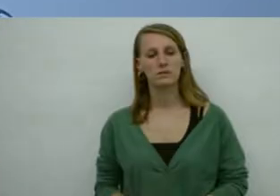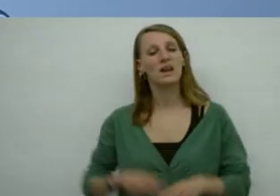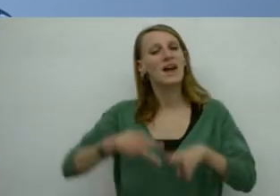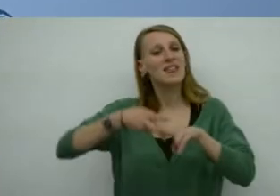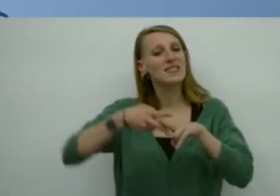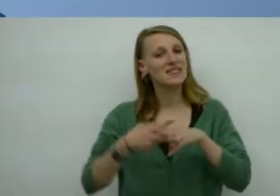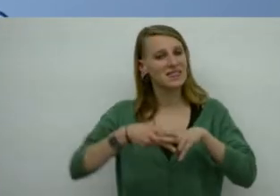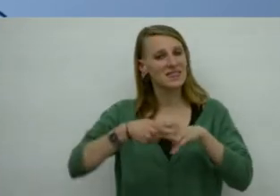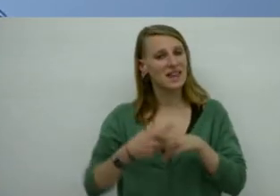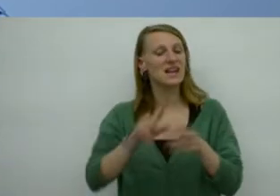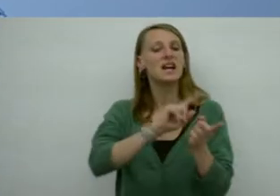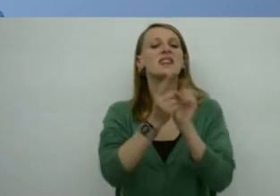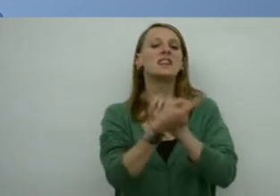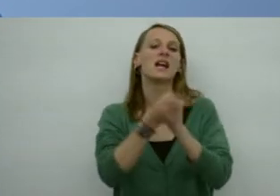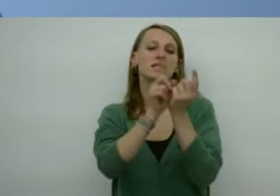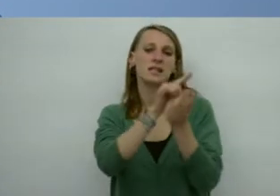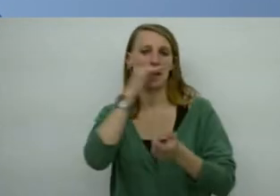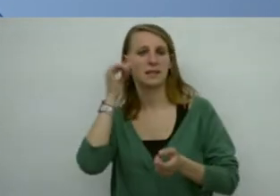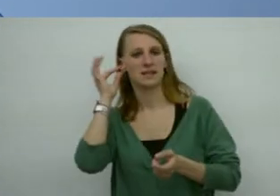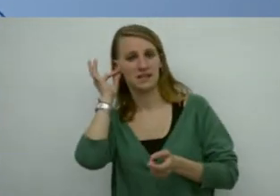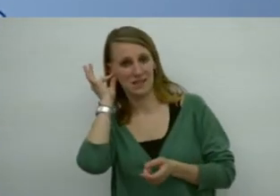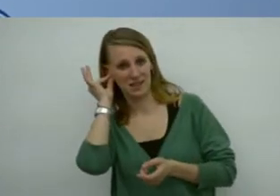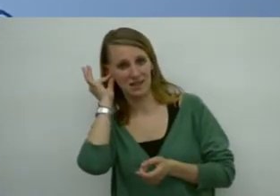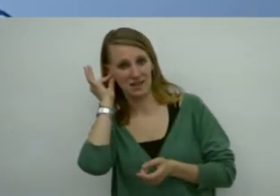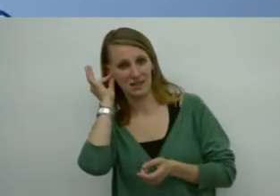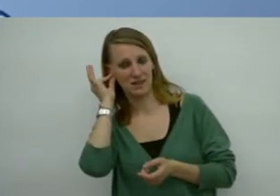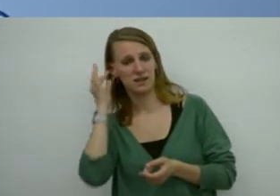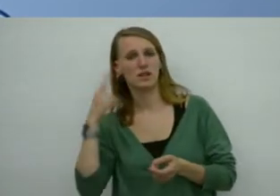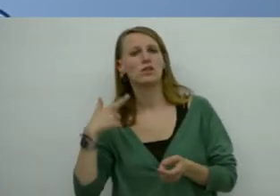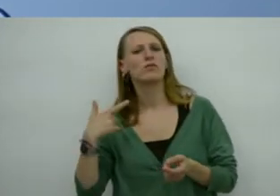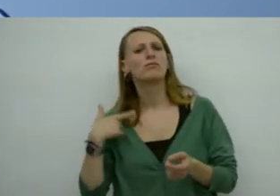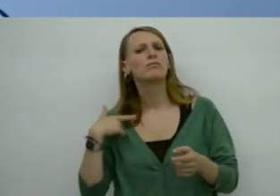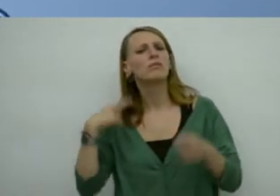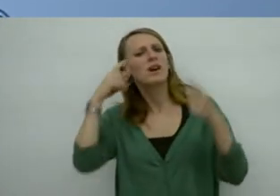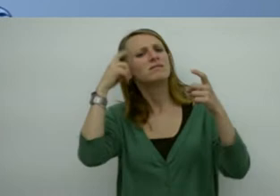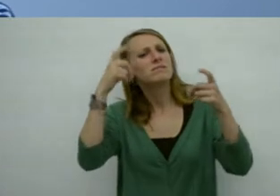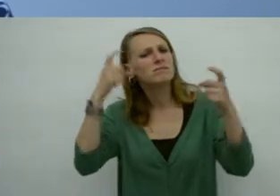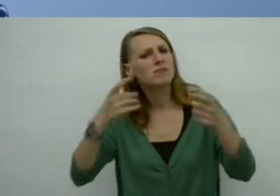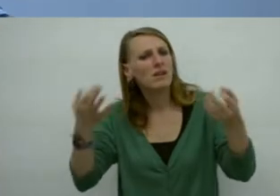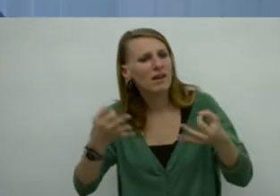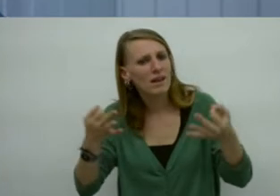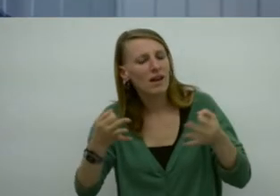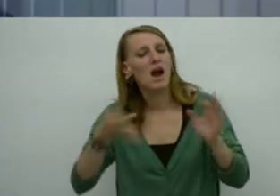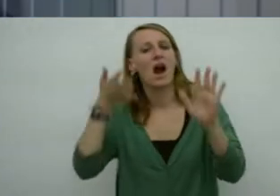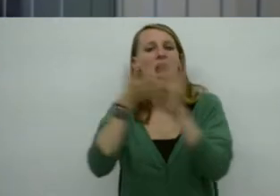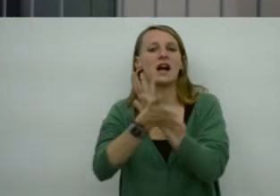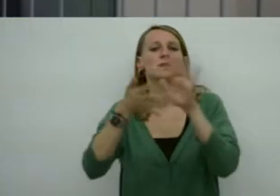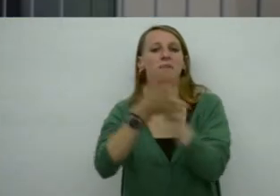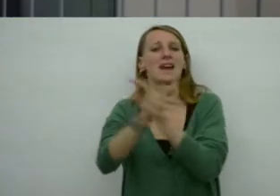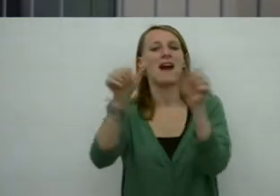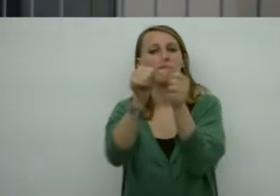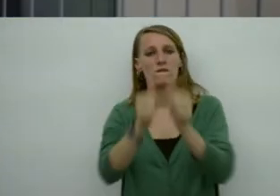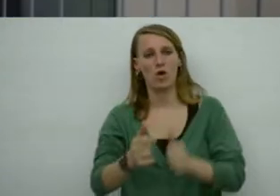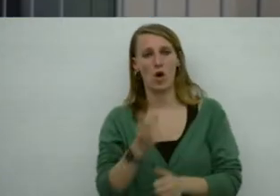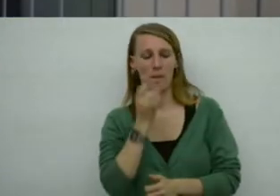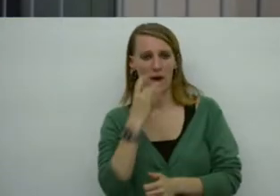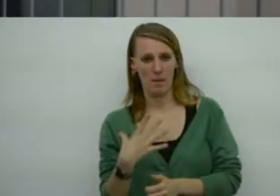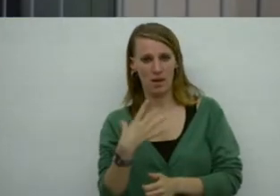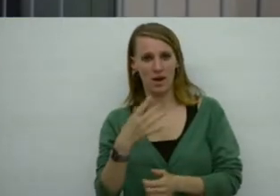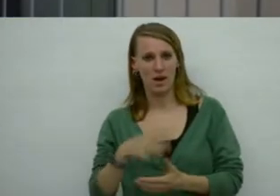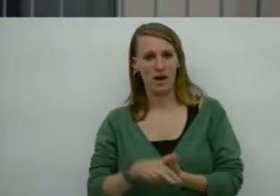El el taller de Transitant el Gènere el que intento fer és intentar explicar d'una manera amena